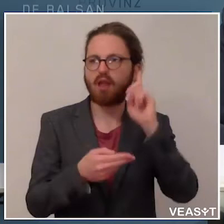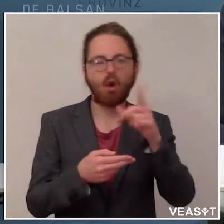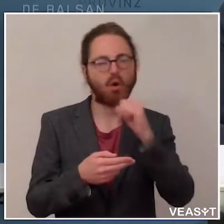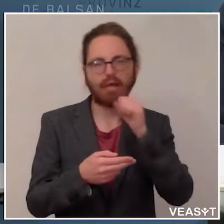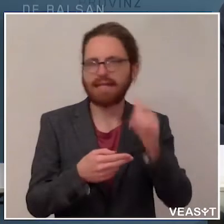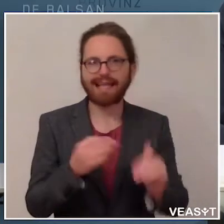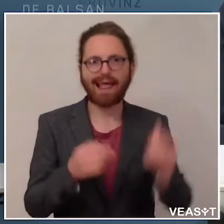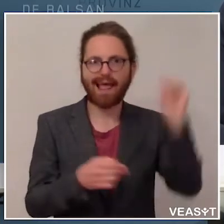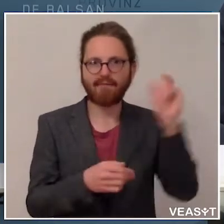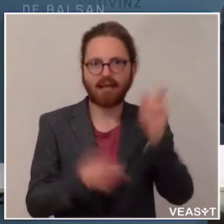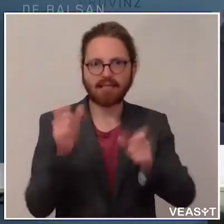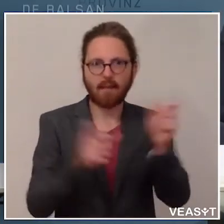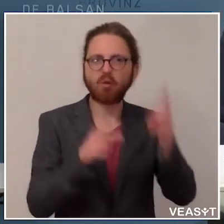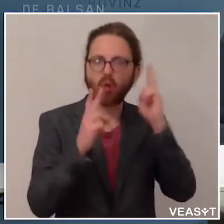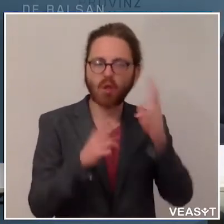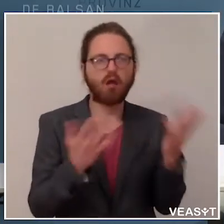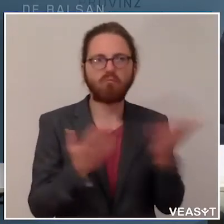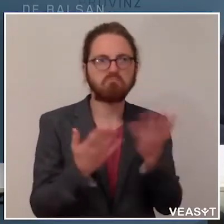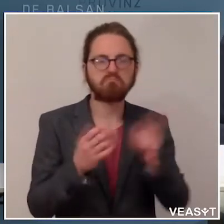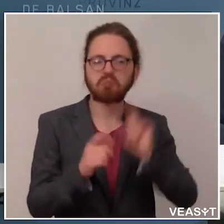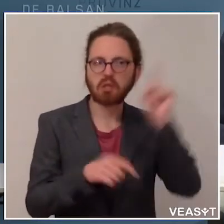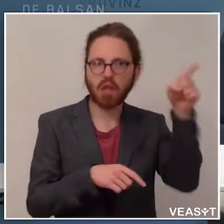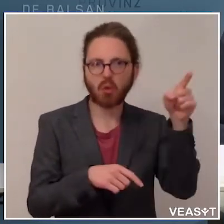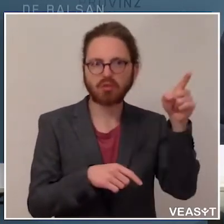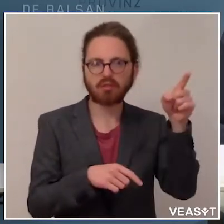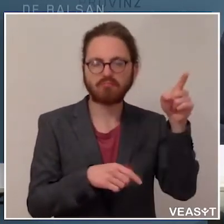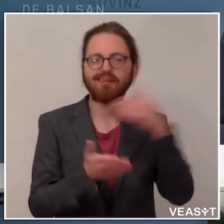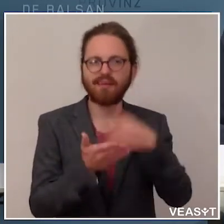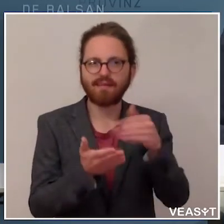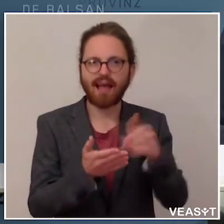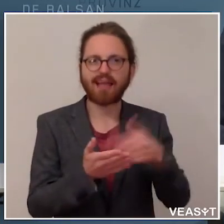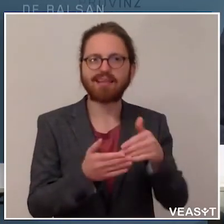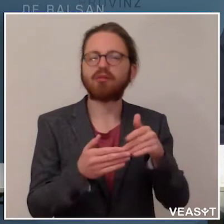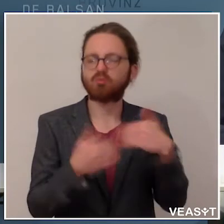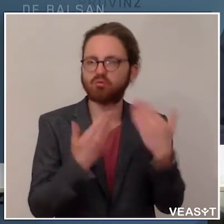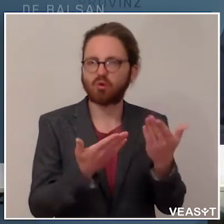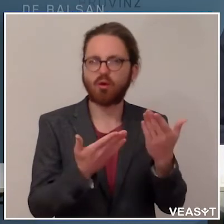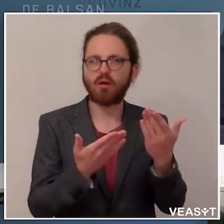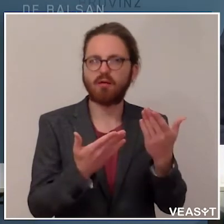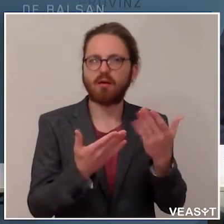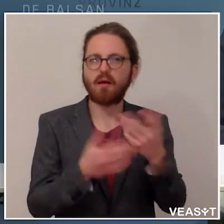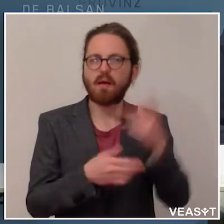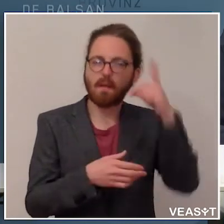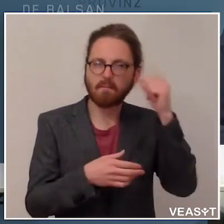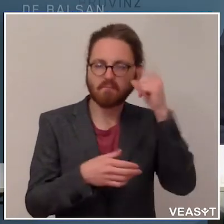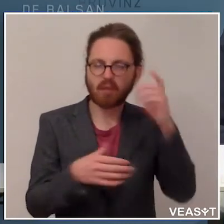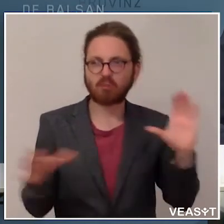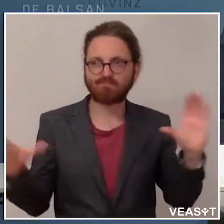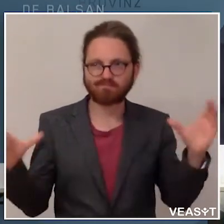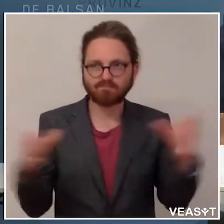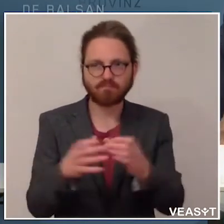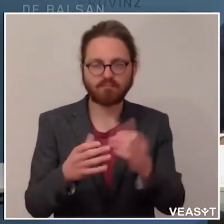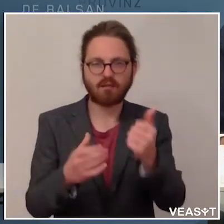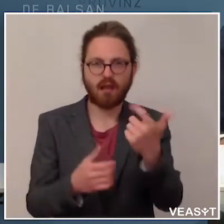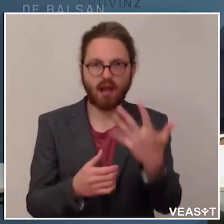Personen wieder irgendwo hingehen. Weiterhin ist es aber so, dass Menschenansammlungen verboten sind. Das